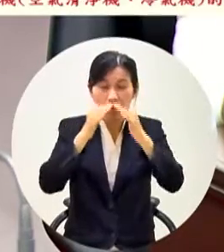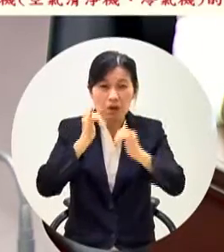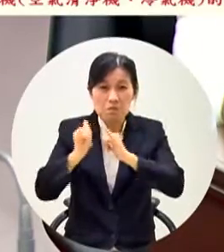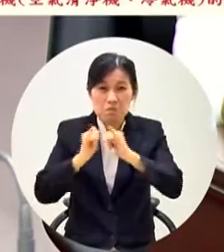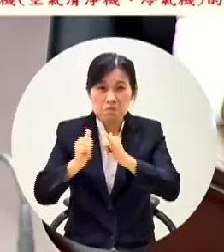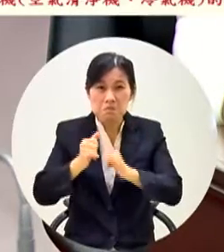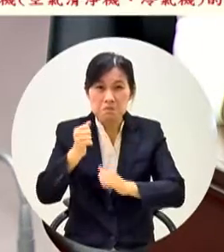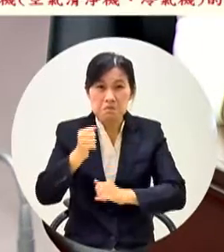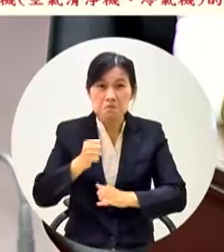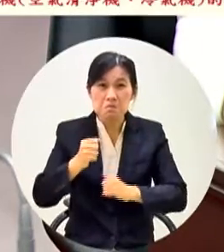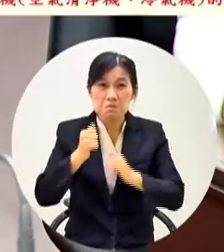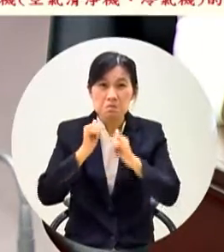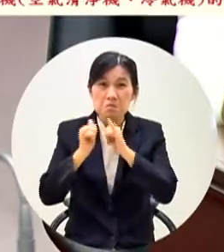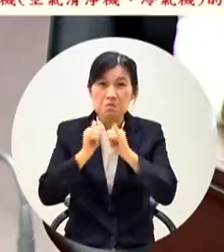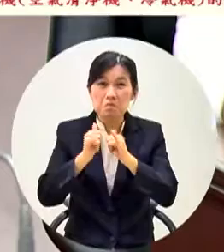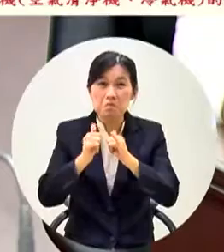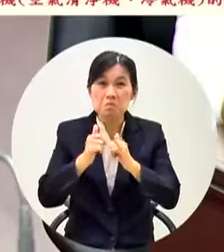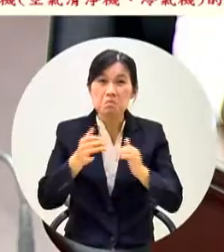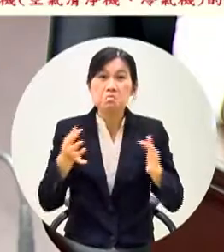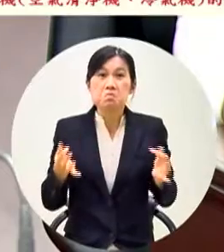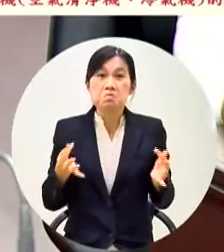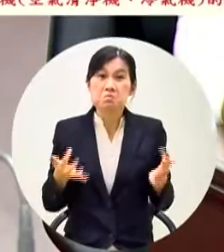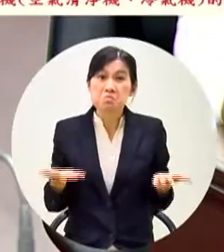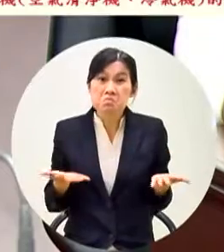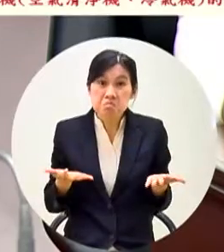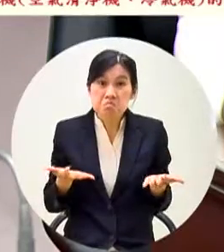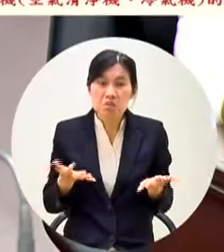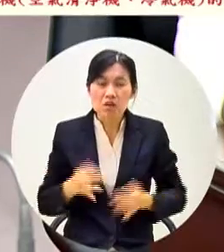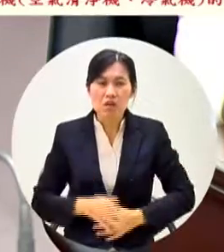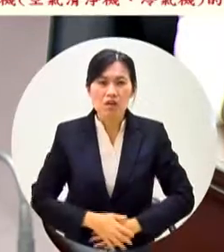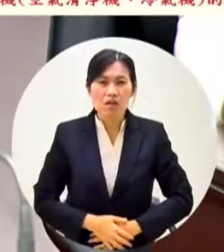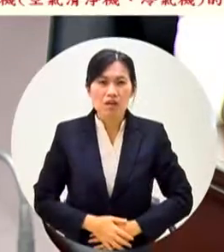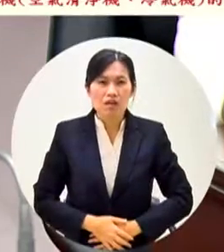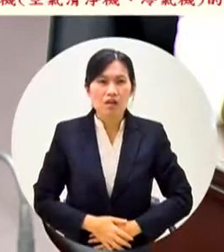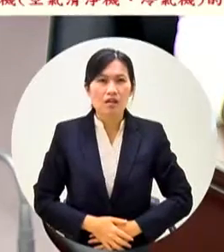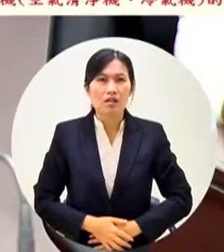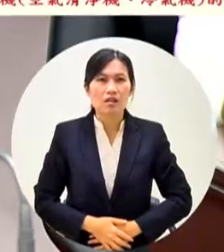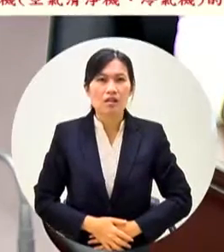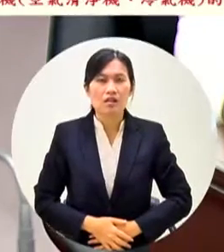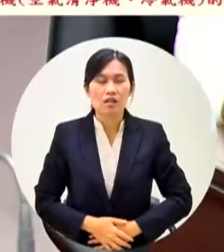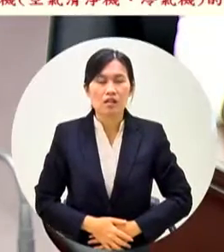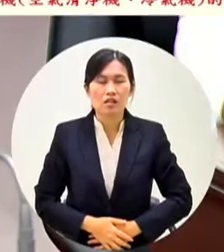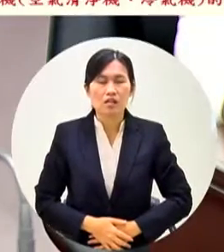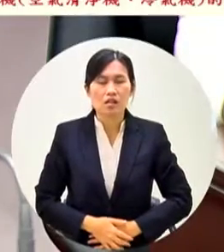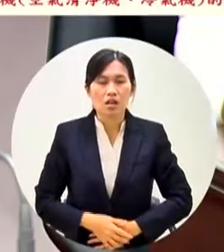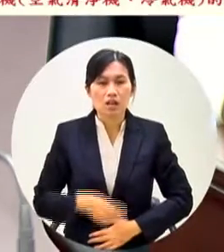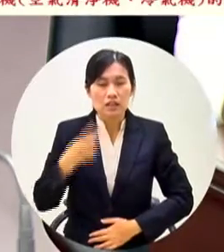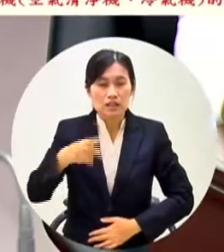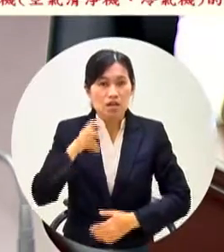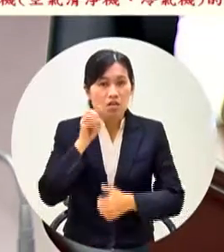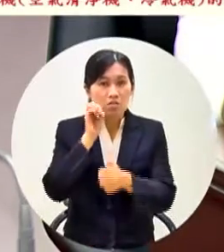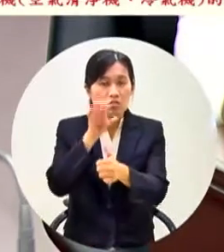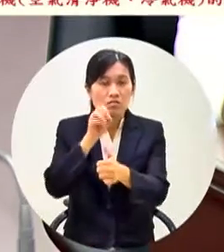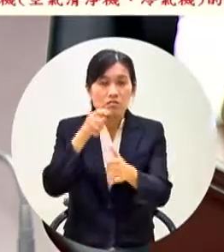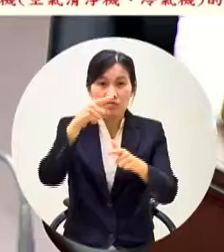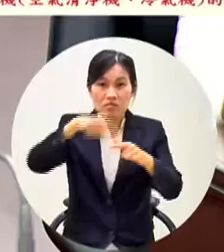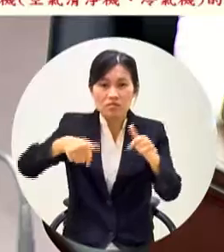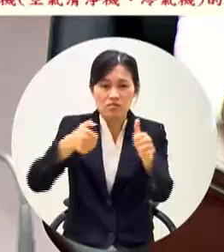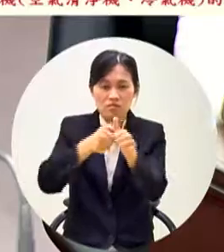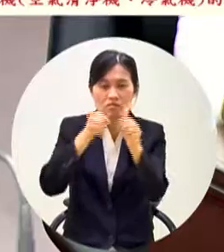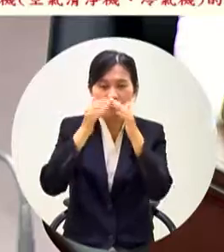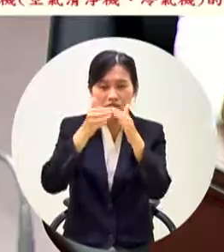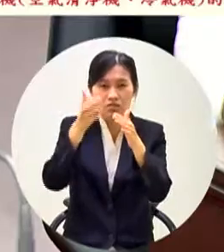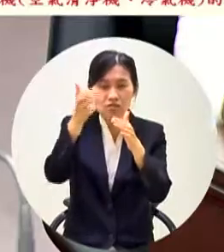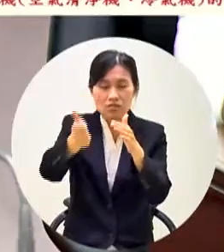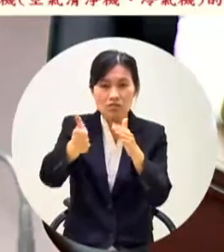凱子你這樣的團隊好那主要我要告訴葉副市長你可以看你右